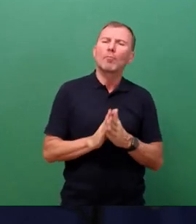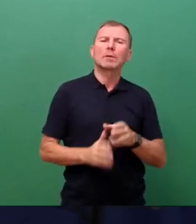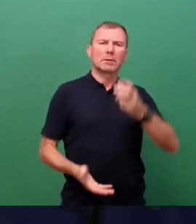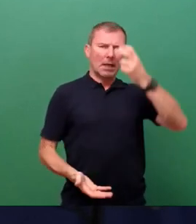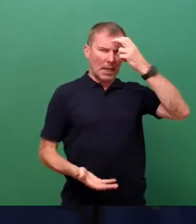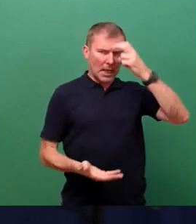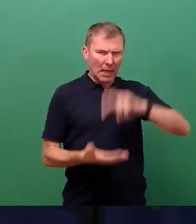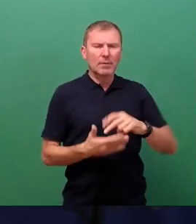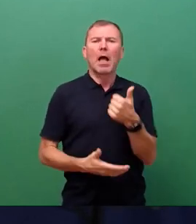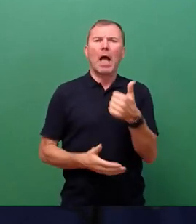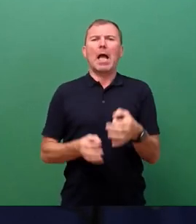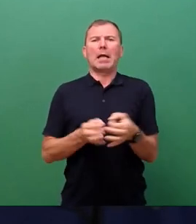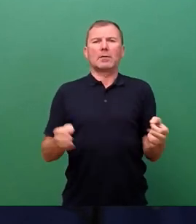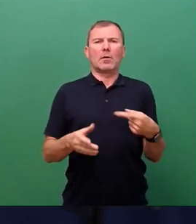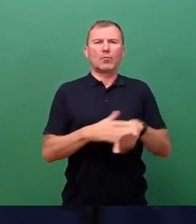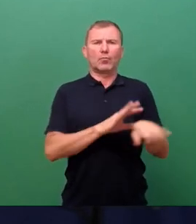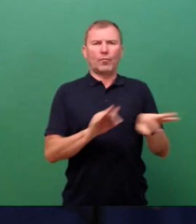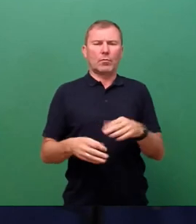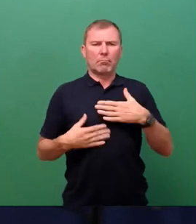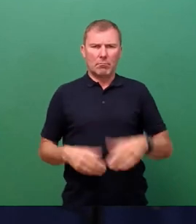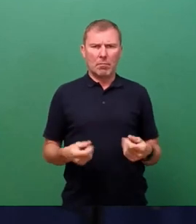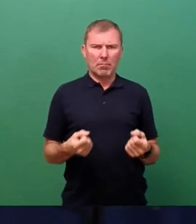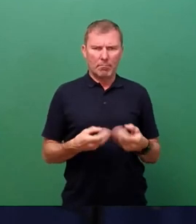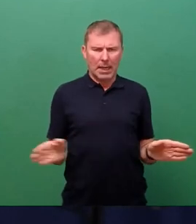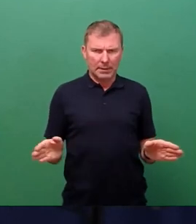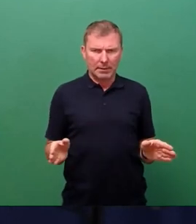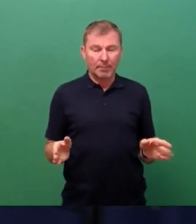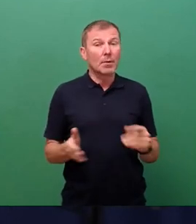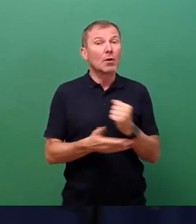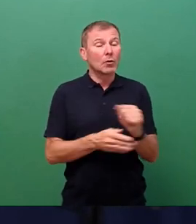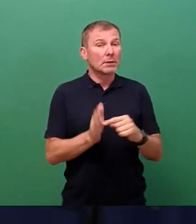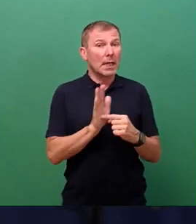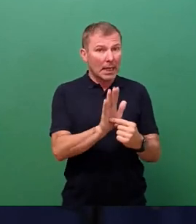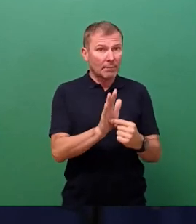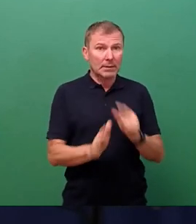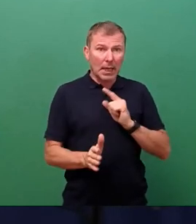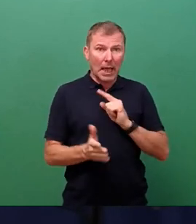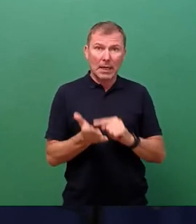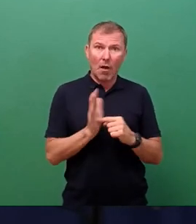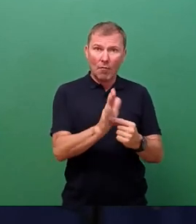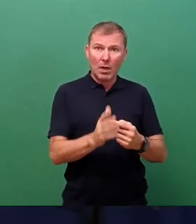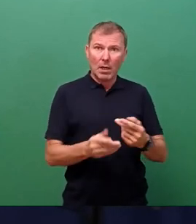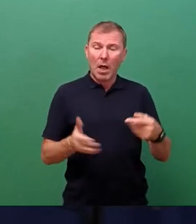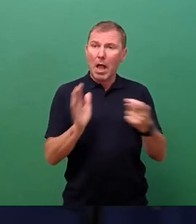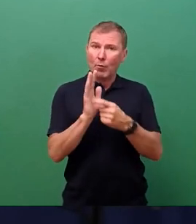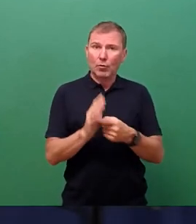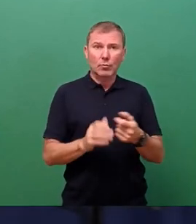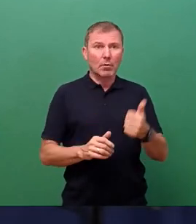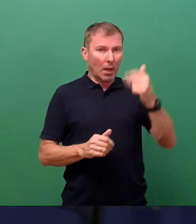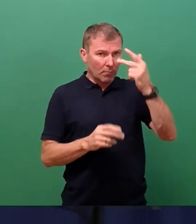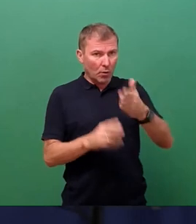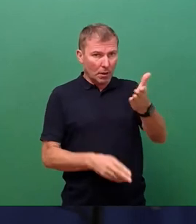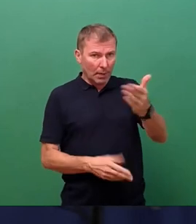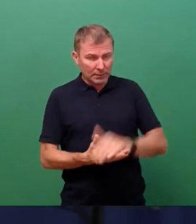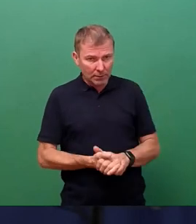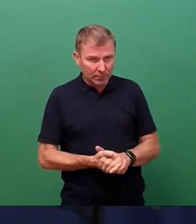Öffnung auch dulden wollten. Trotz dieser Hinweise ja auch in Ihrer eigenen Vorlagenbegründung, Herr Oberbürgermeister, dass es eben dann